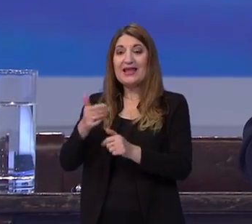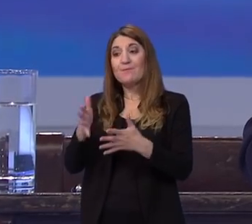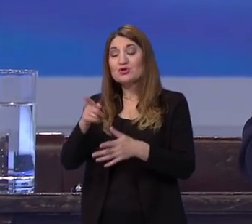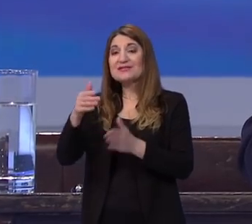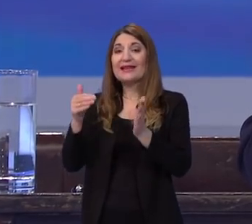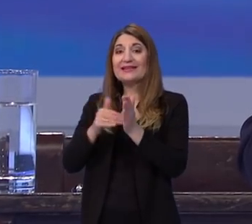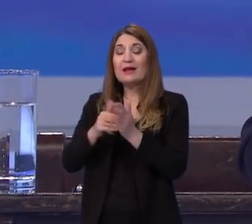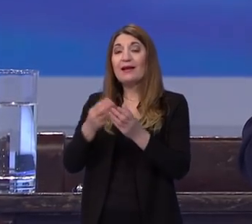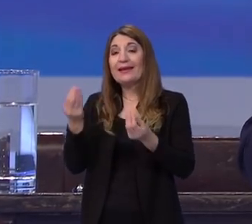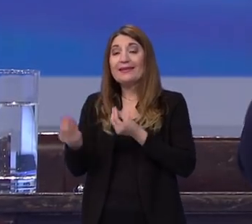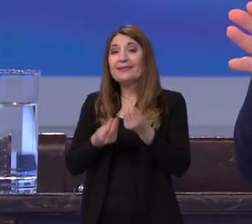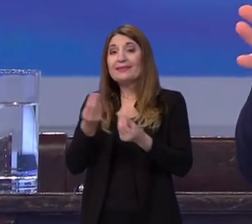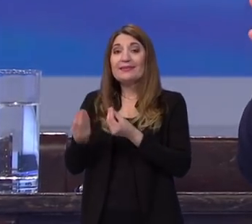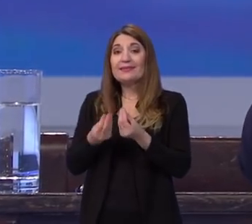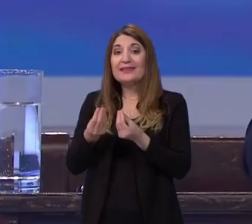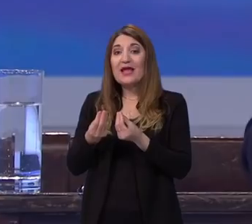trebali nešto,